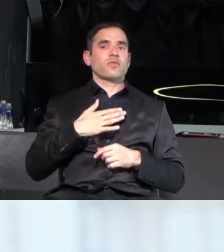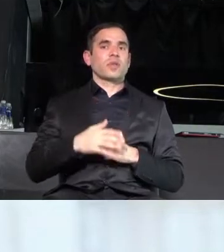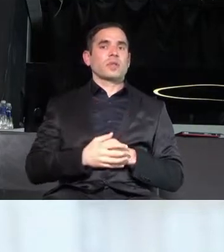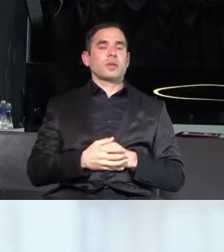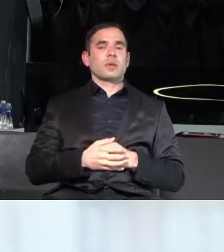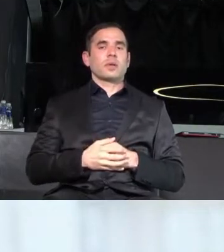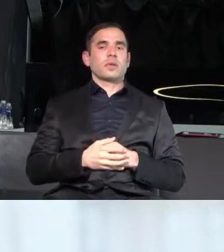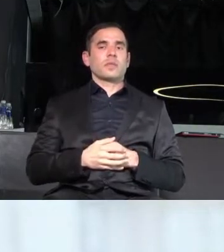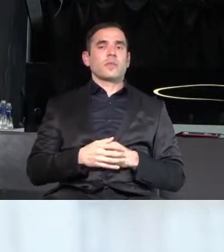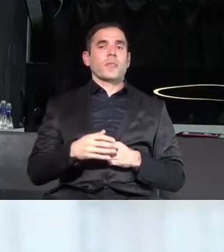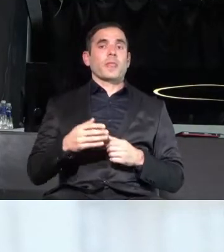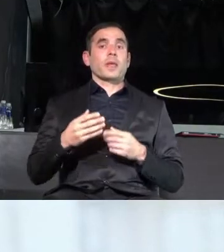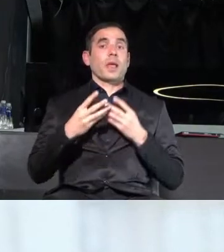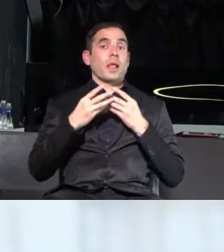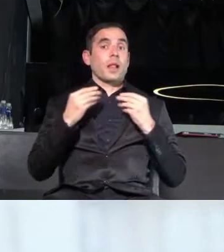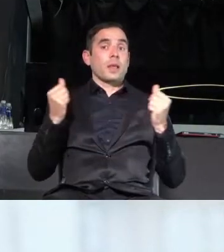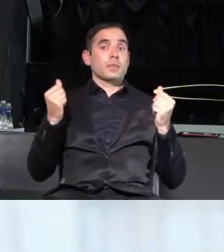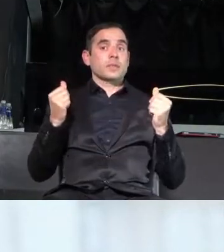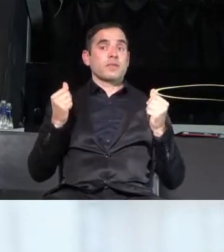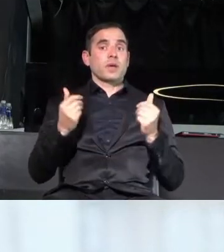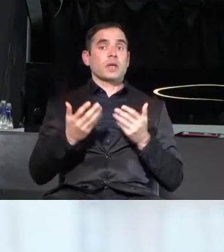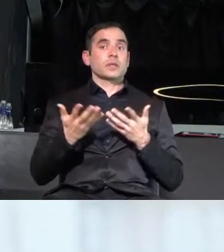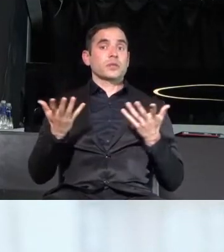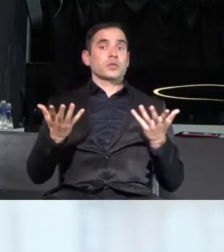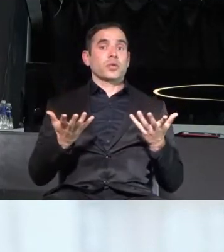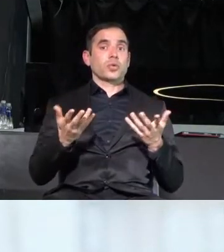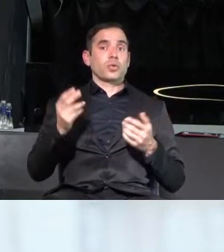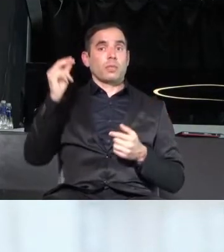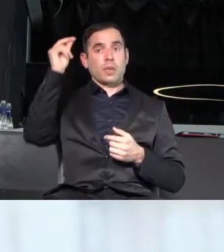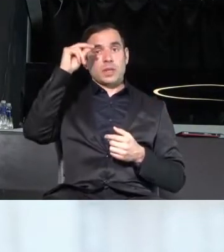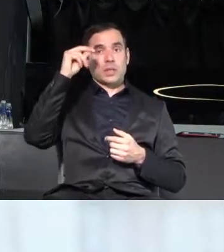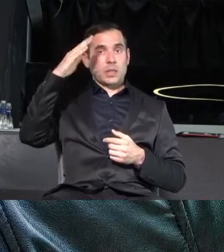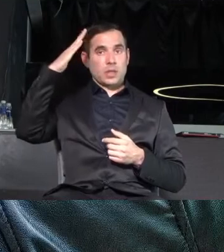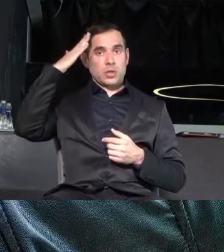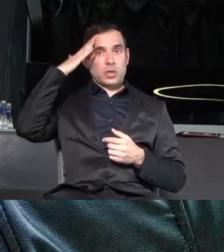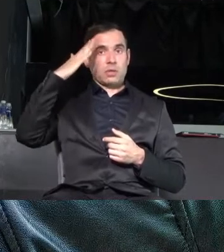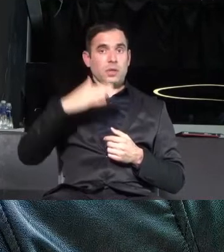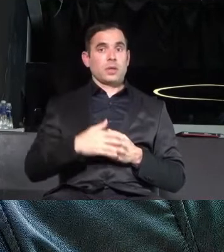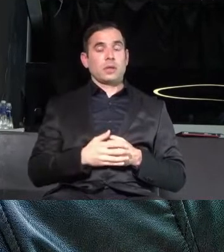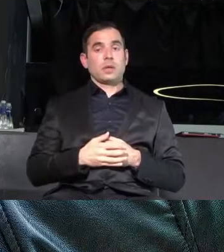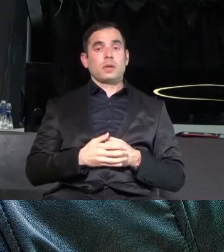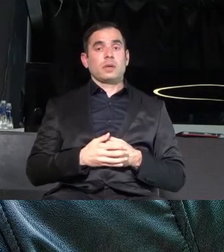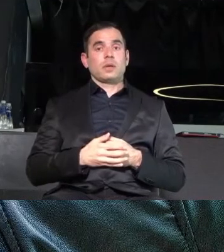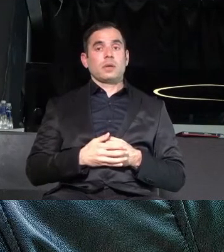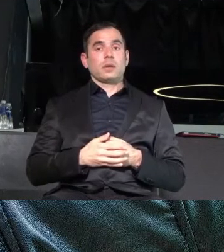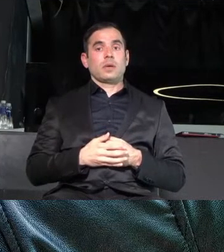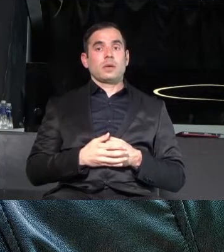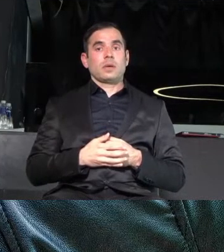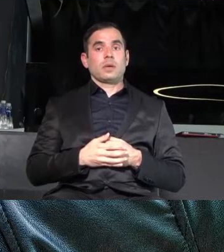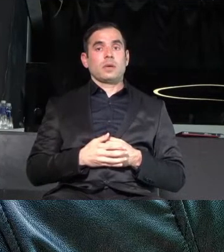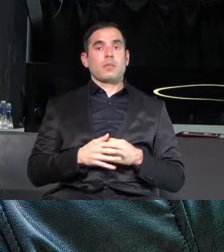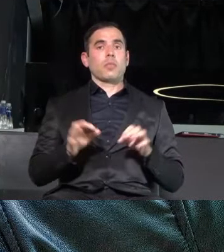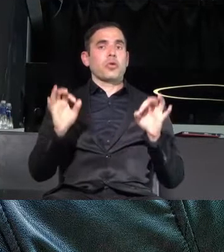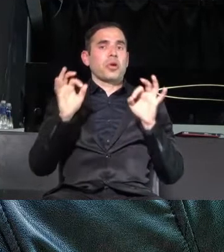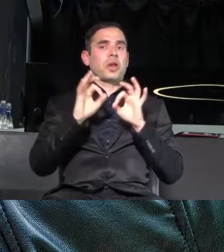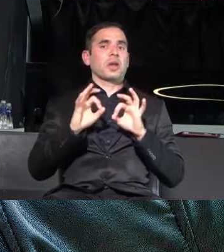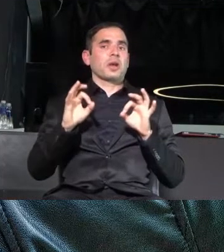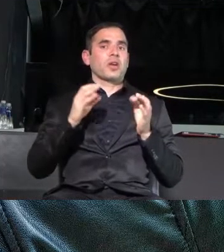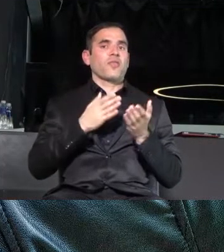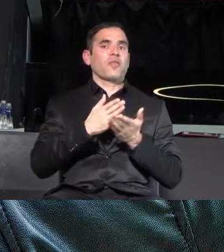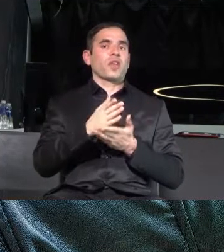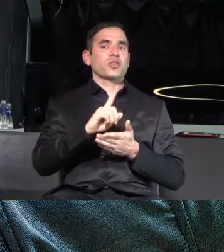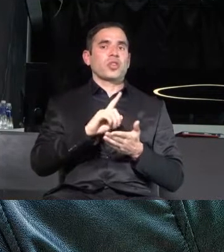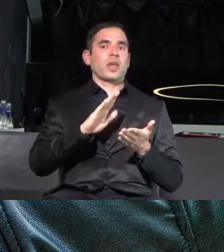Липсва, защото българската държава по никакъв начин не